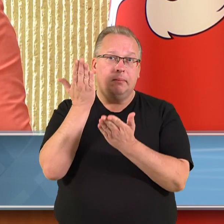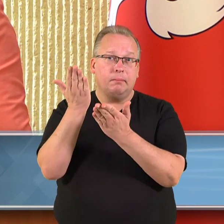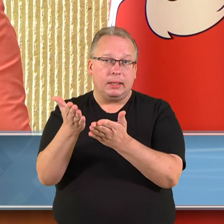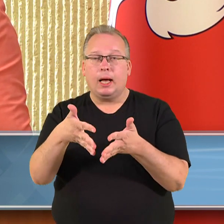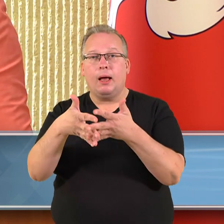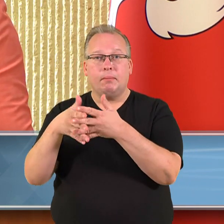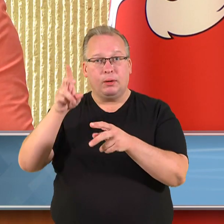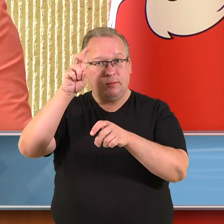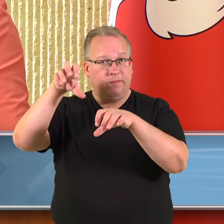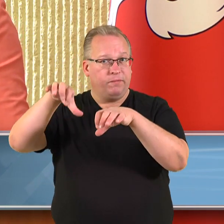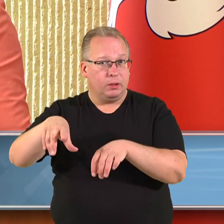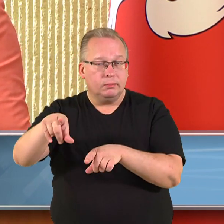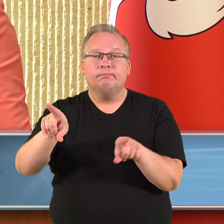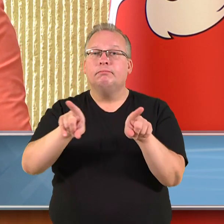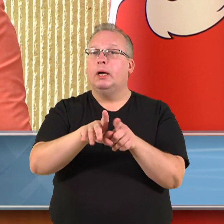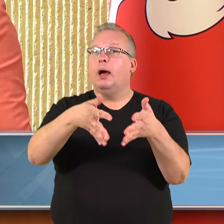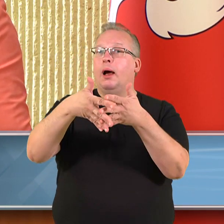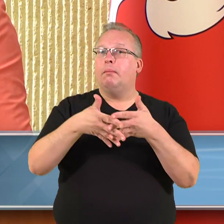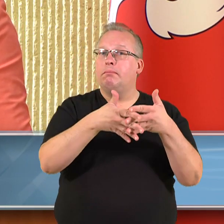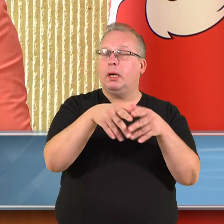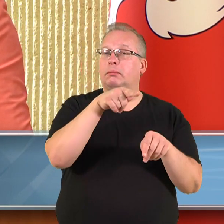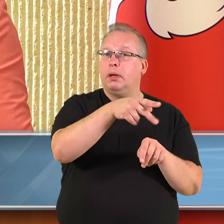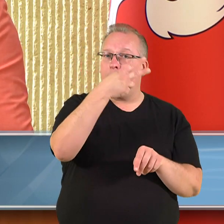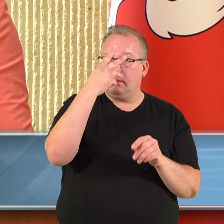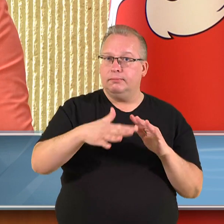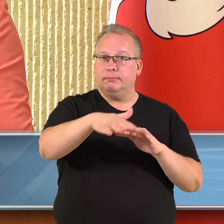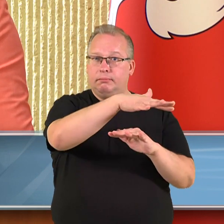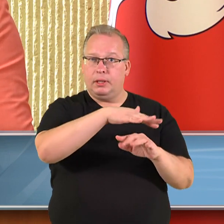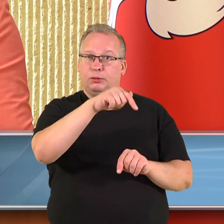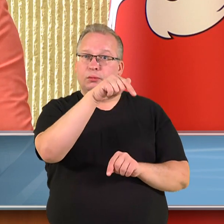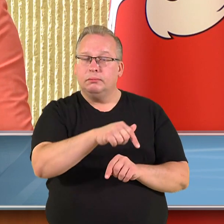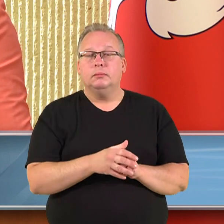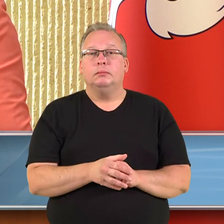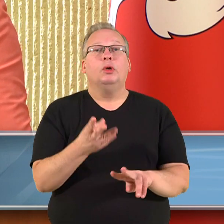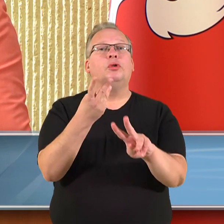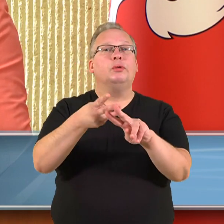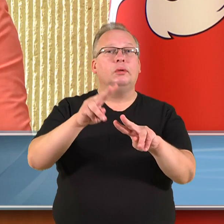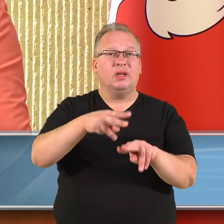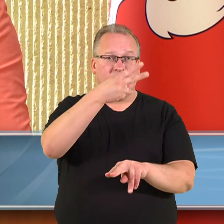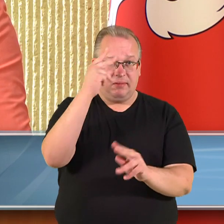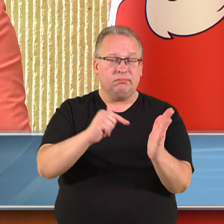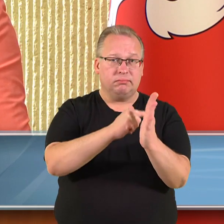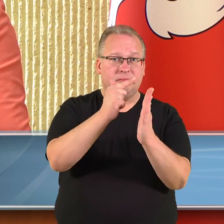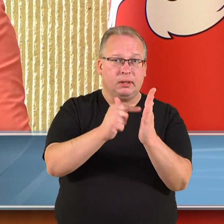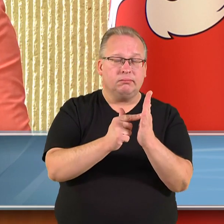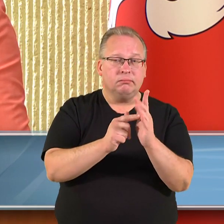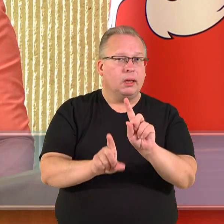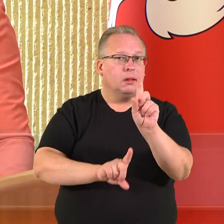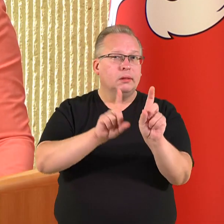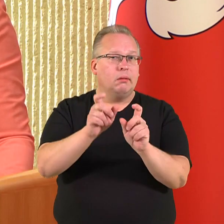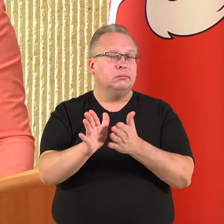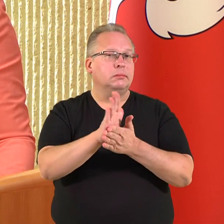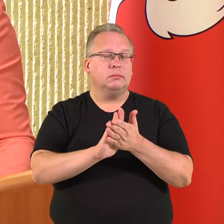valstyjų vyriausybei, tiek Jungtinio Amerikos valstyjų lietuvių bendruomeniai už tai, kad Lietuvos laisvės klausimas nieko met